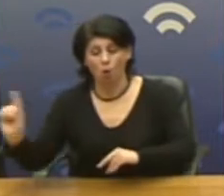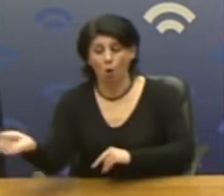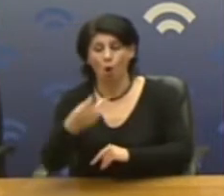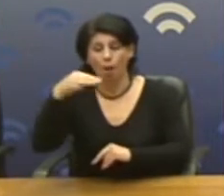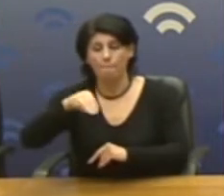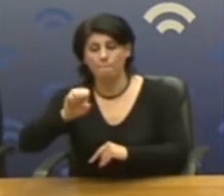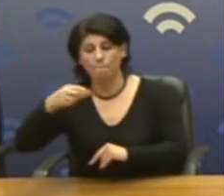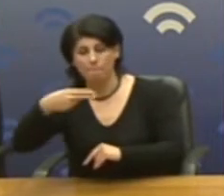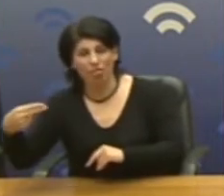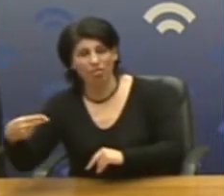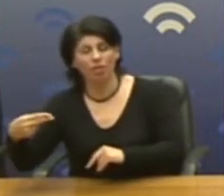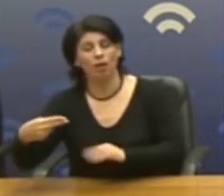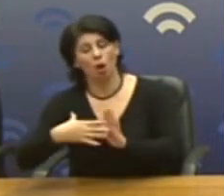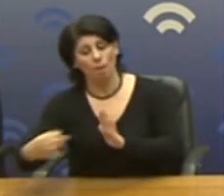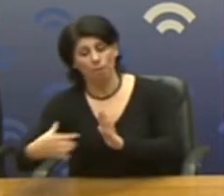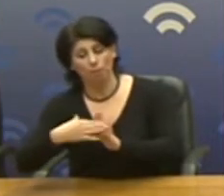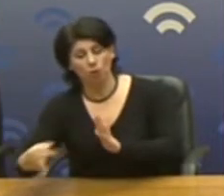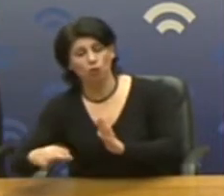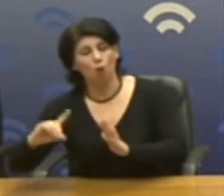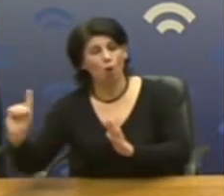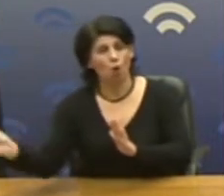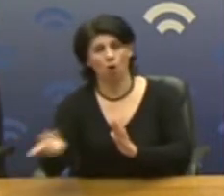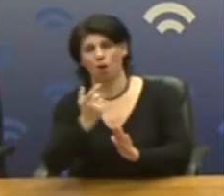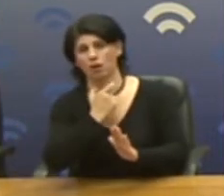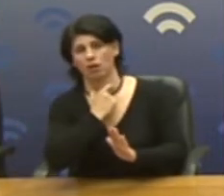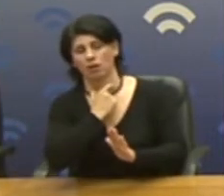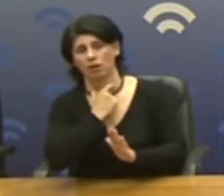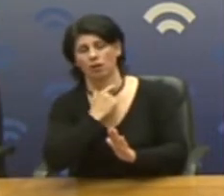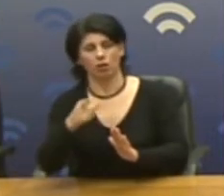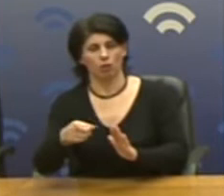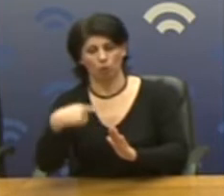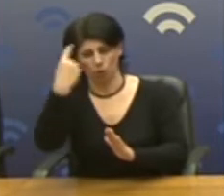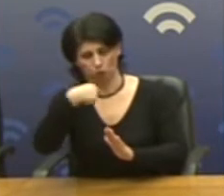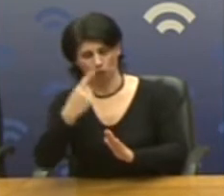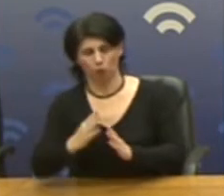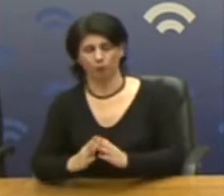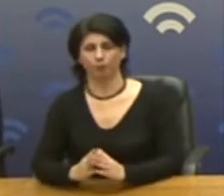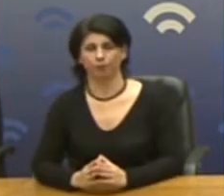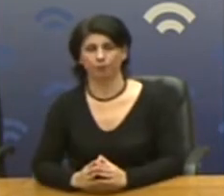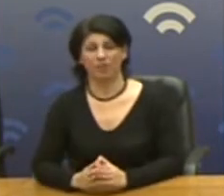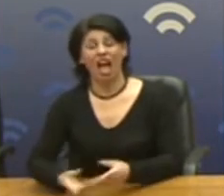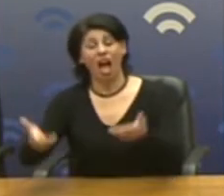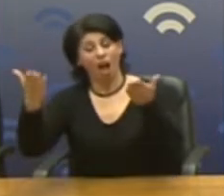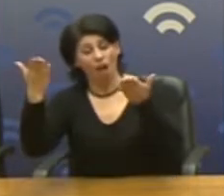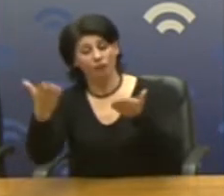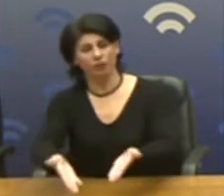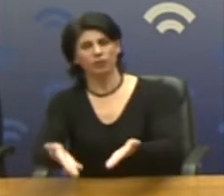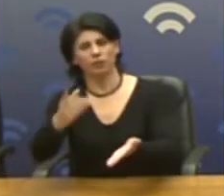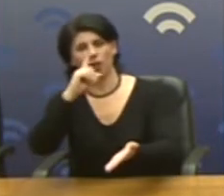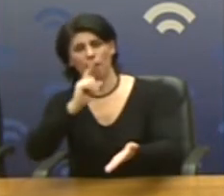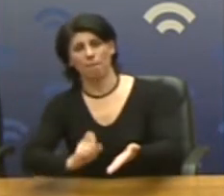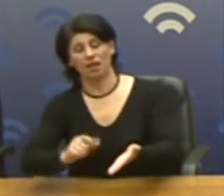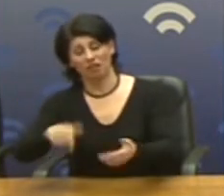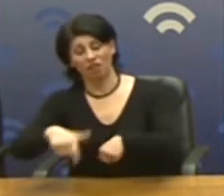γίνουν οι προσλήψεις όλου του αναγκαίου υγειονομικού προσωπικού Αυτή είναι η απαραίτητη